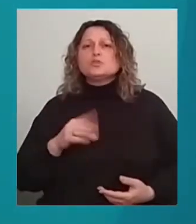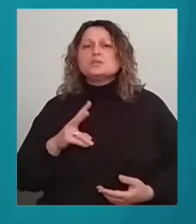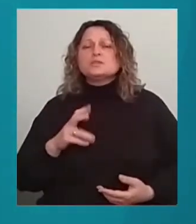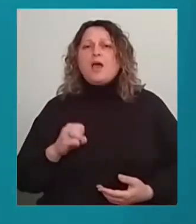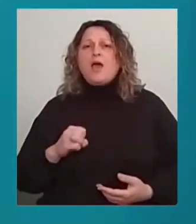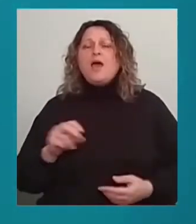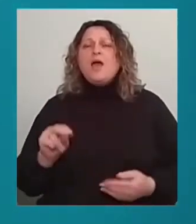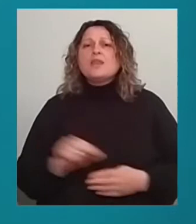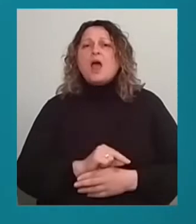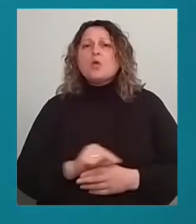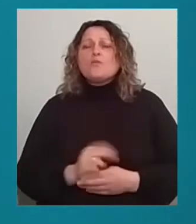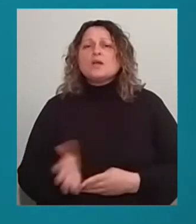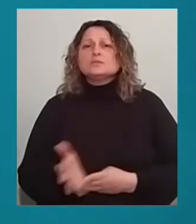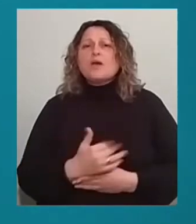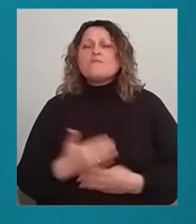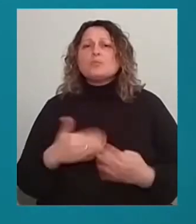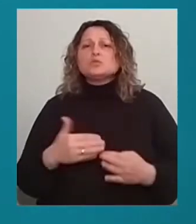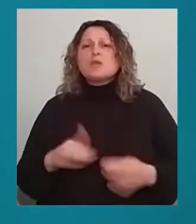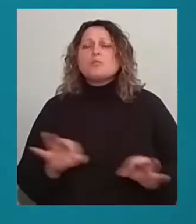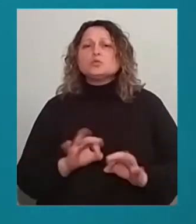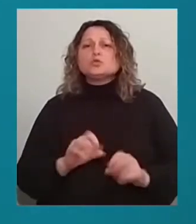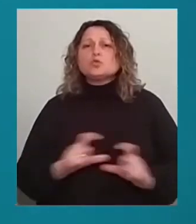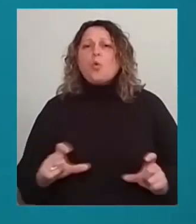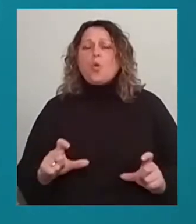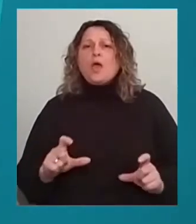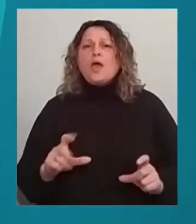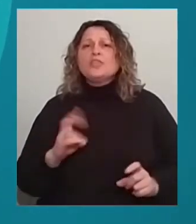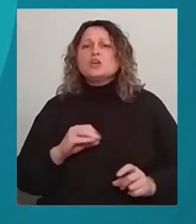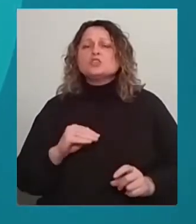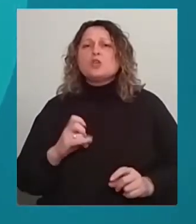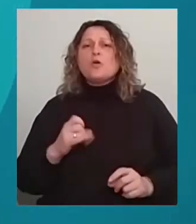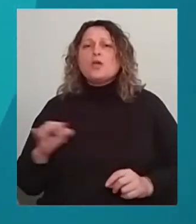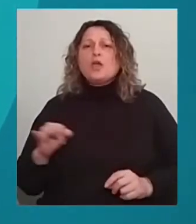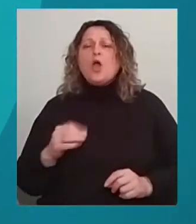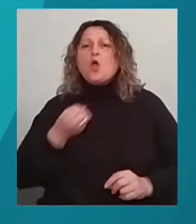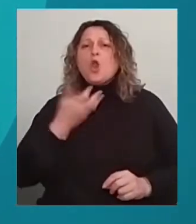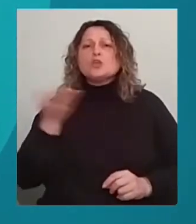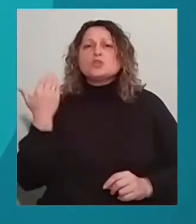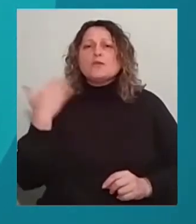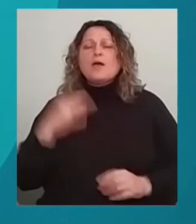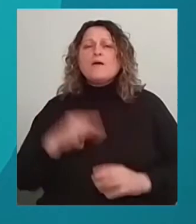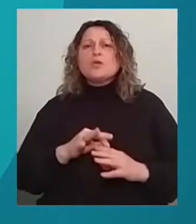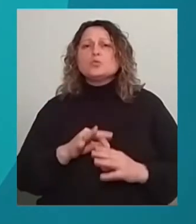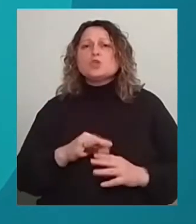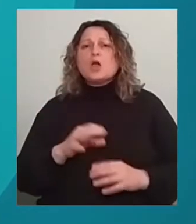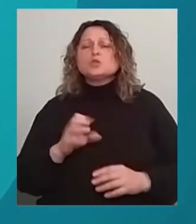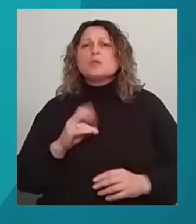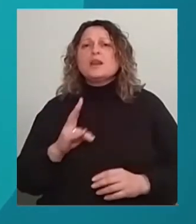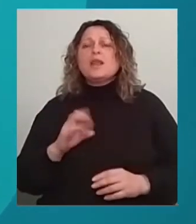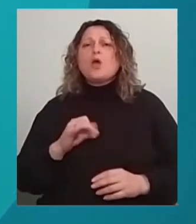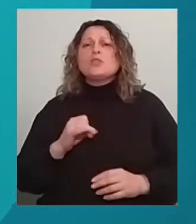лікування випускника Одеської музичної академії імені Нежданови, колишнього ведущого новин на Суспільному Одеси Кирила Кирєєва.